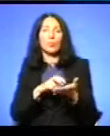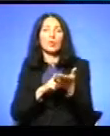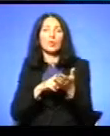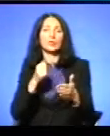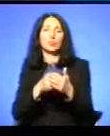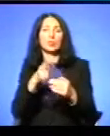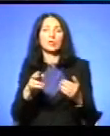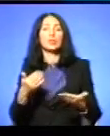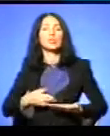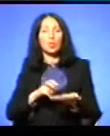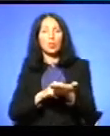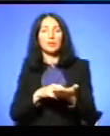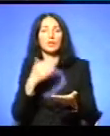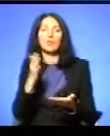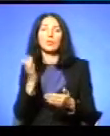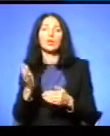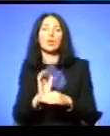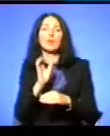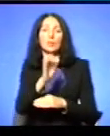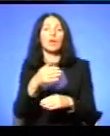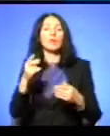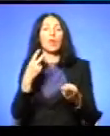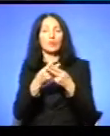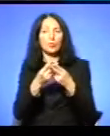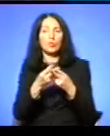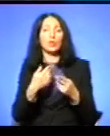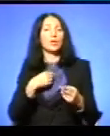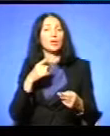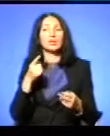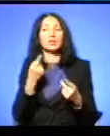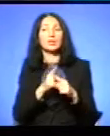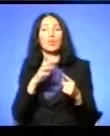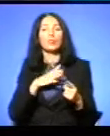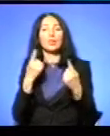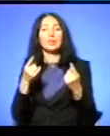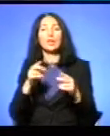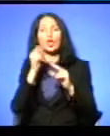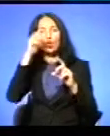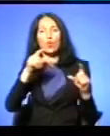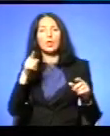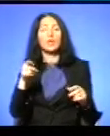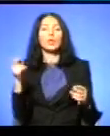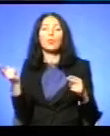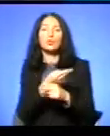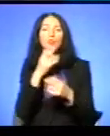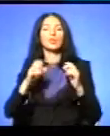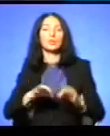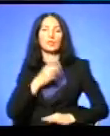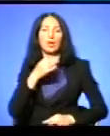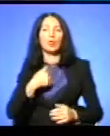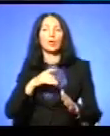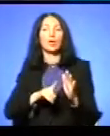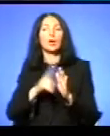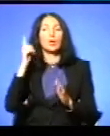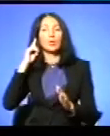людей там зустрів Це була для мене велика школа Я там позвився страху Я почав говорити Я треба назвати речі своїми іменами